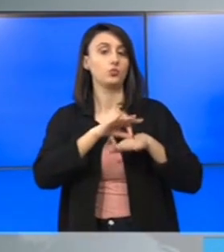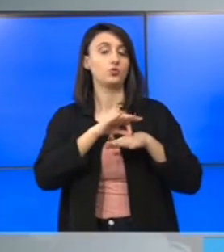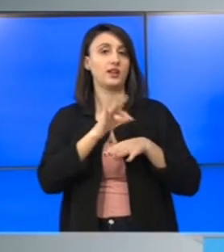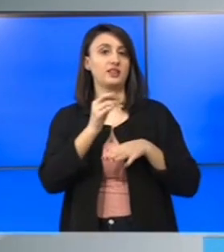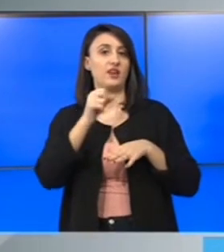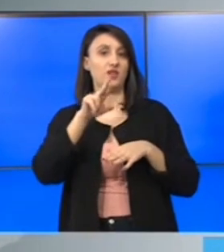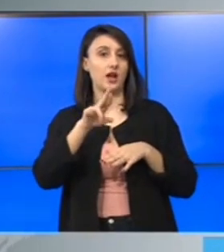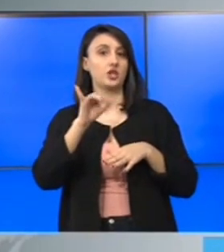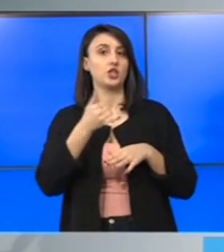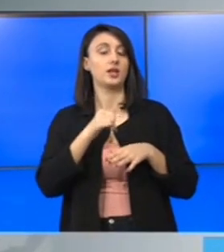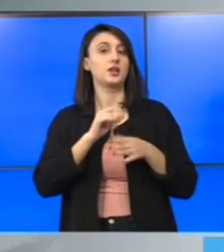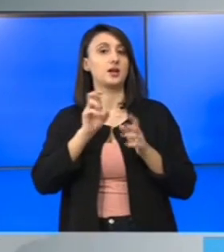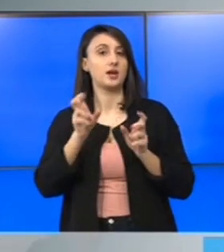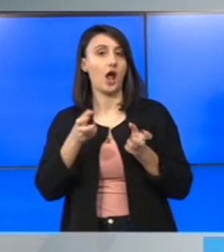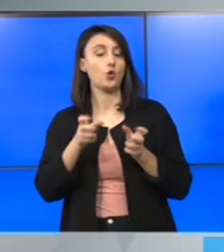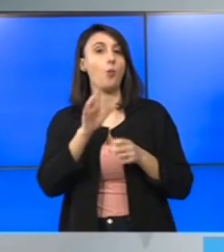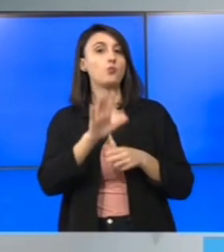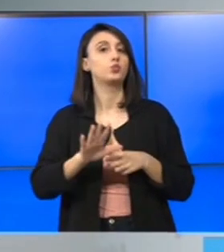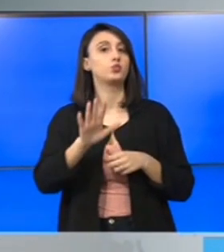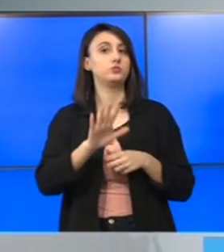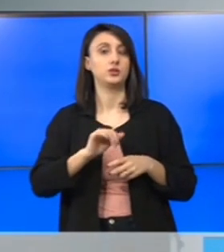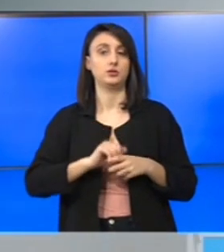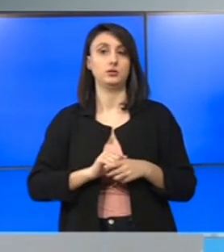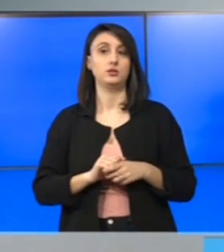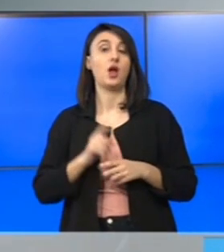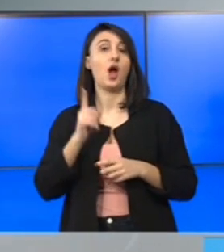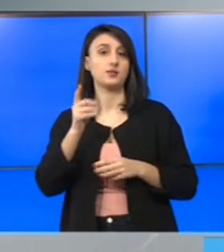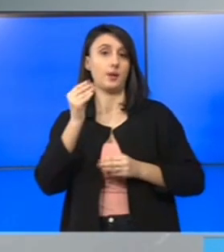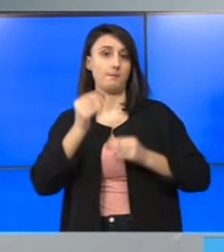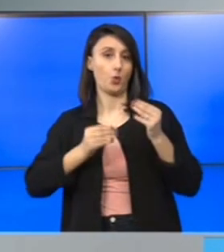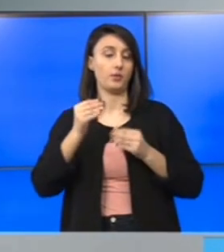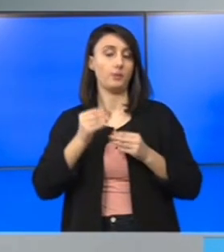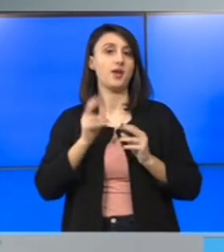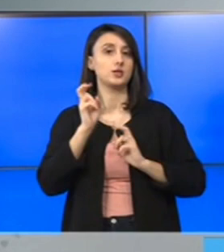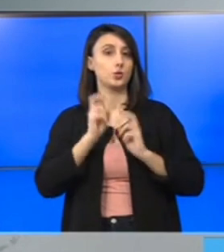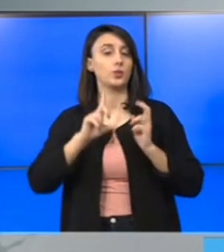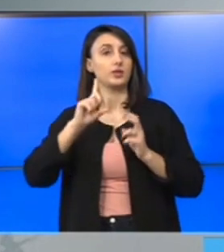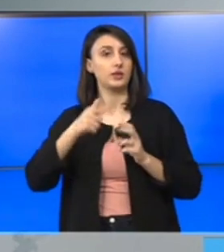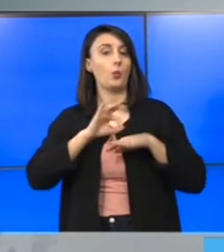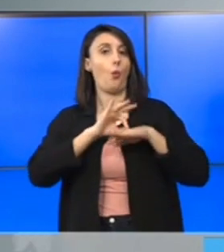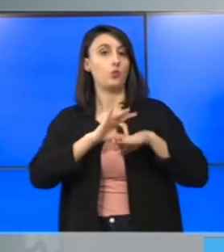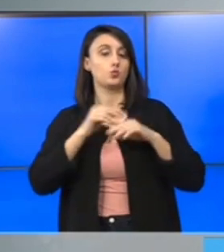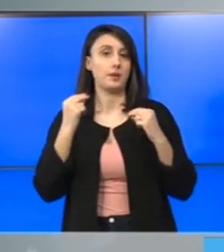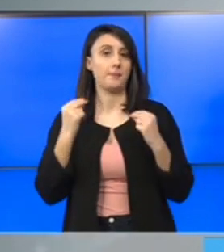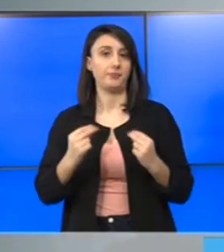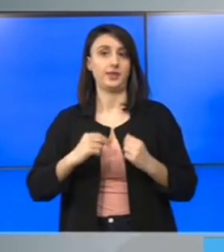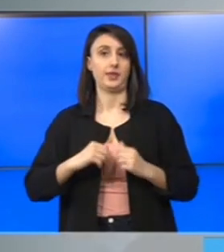TVR și a radioului public. Pe asta este problema cu aceste instituții, trebuie conduse bine.